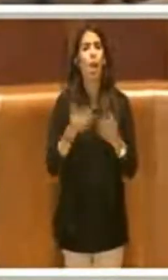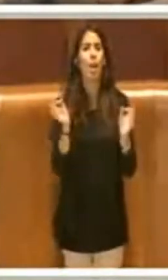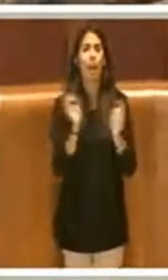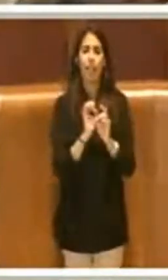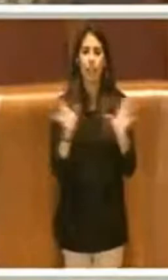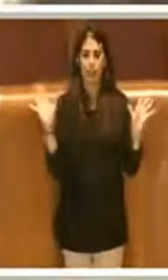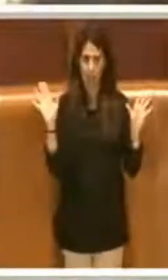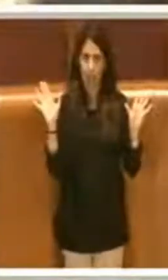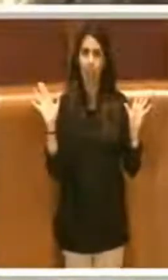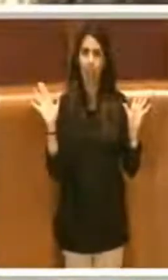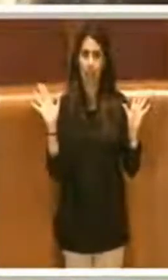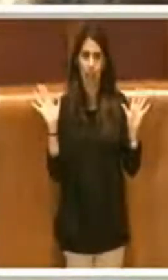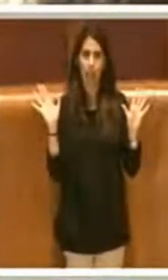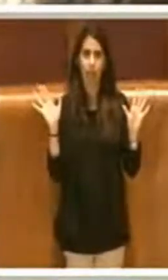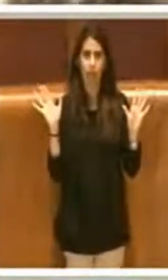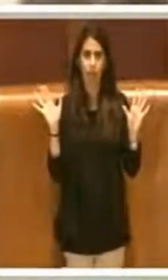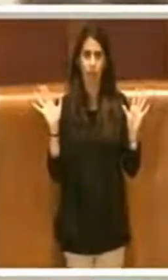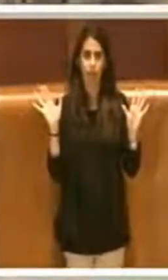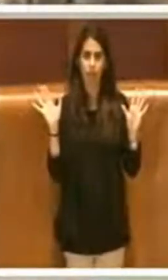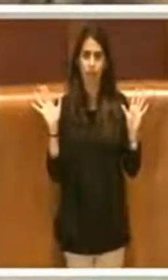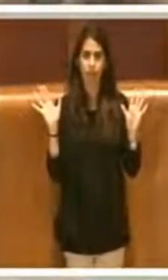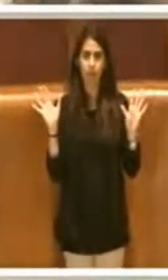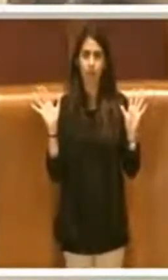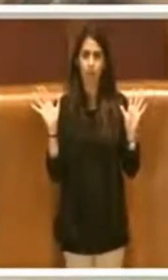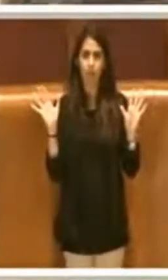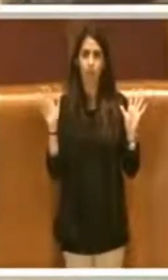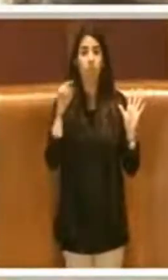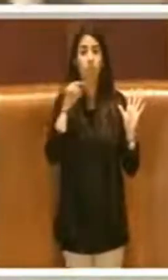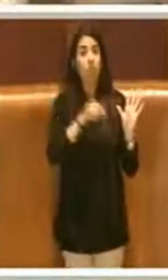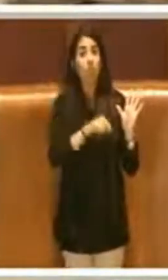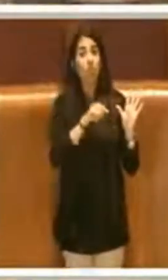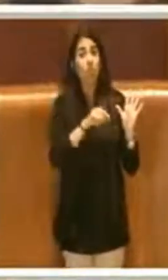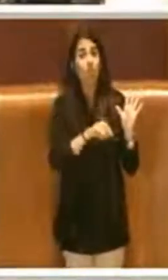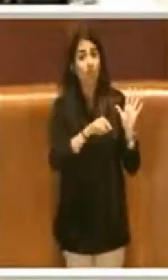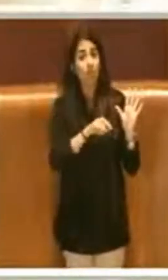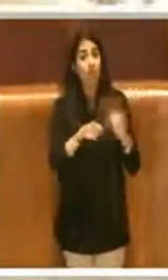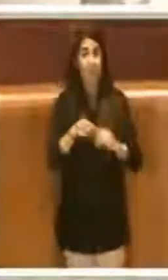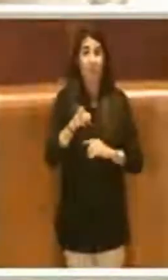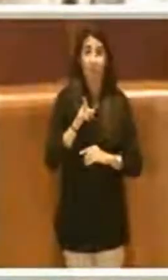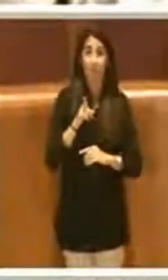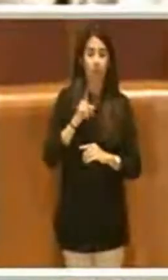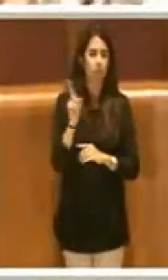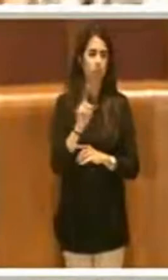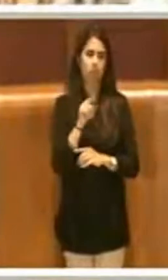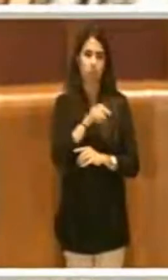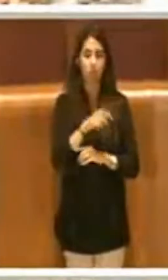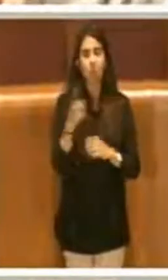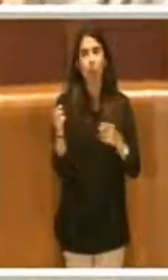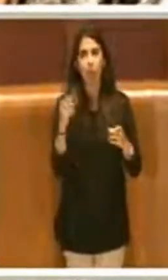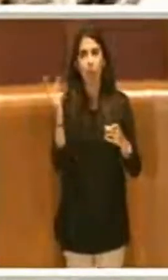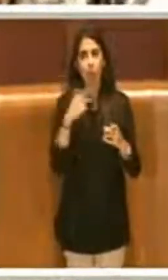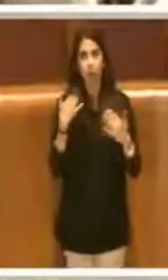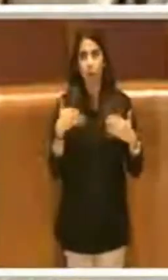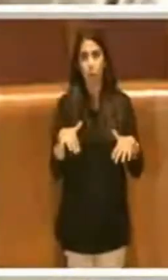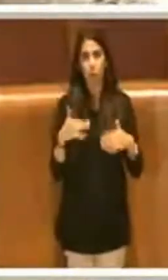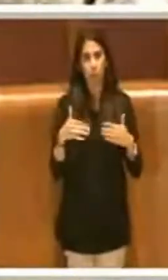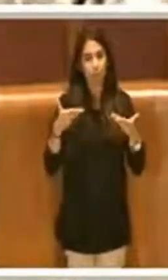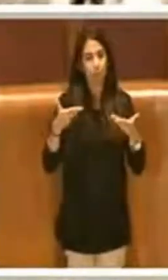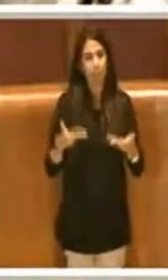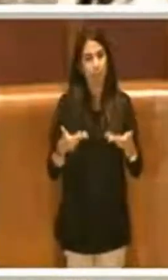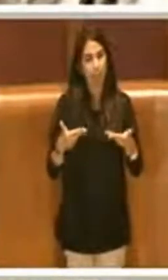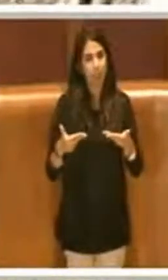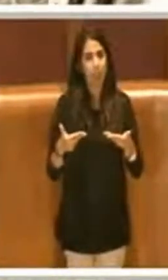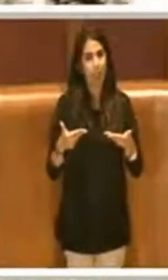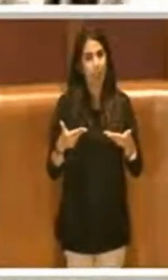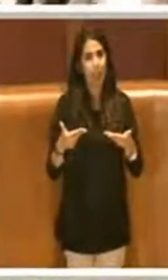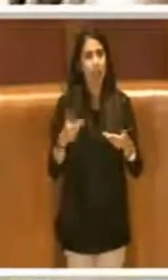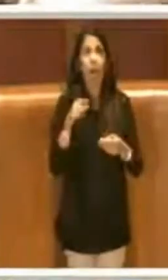invece di arruolarsi in quell'epoca molto triste, lui, come si dice